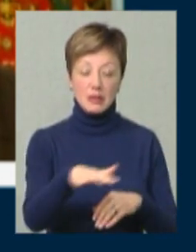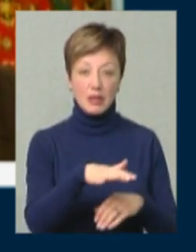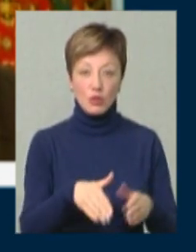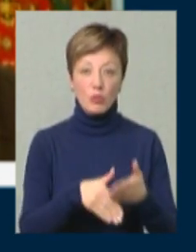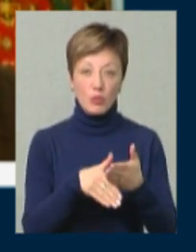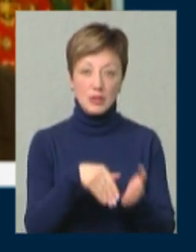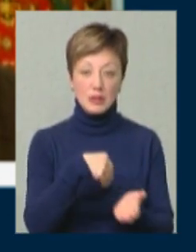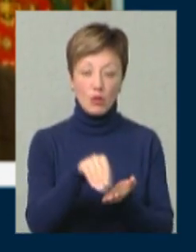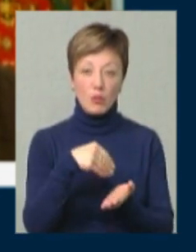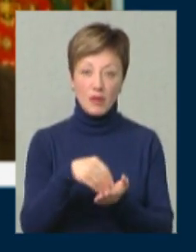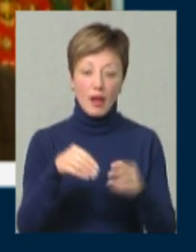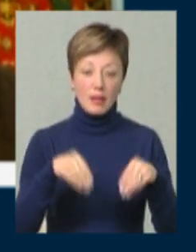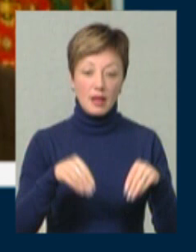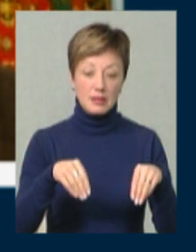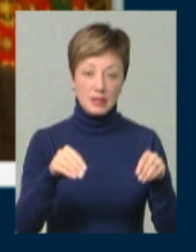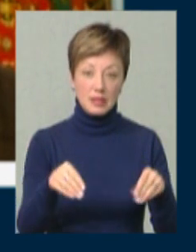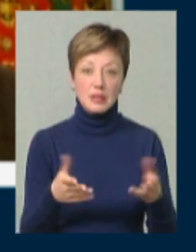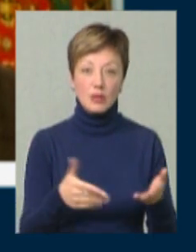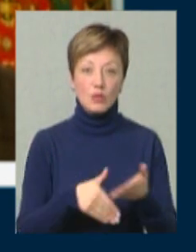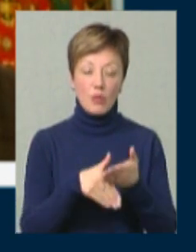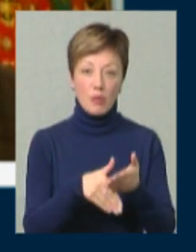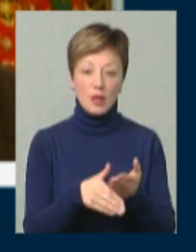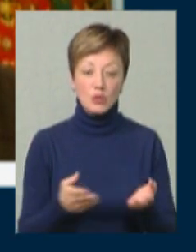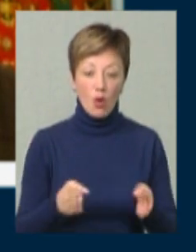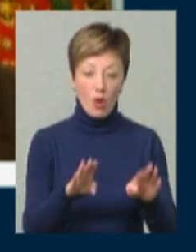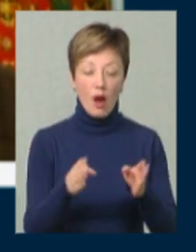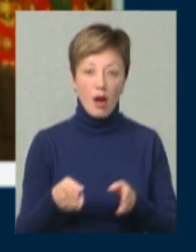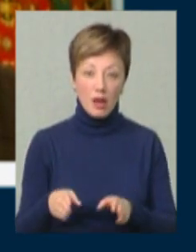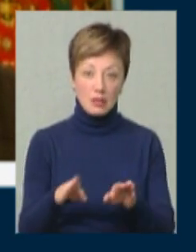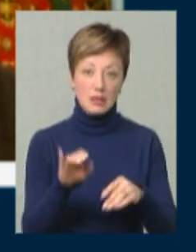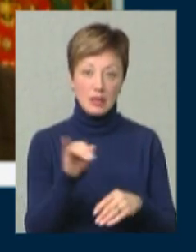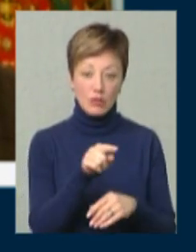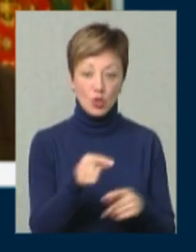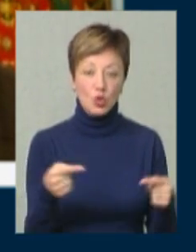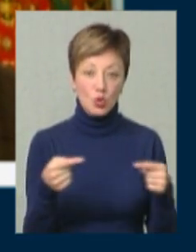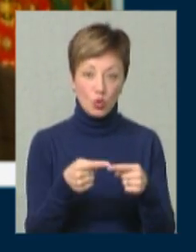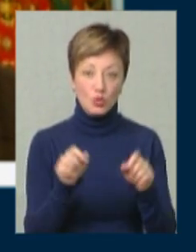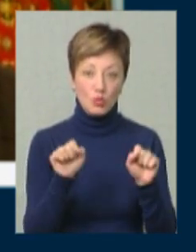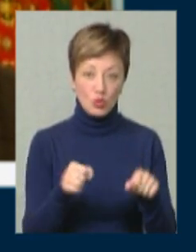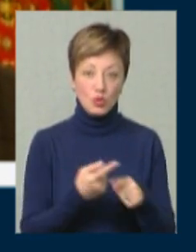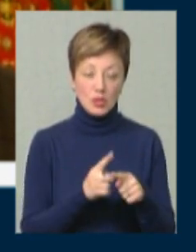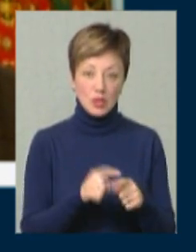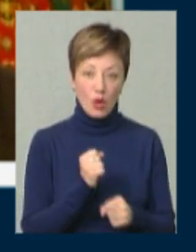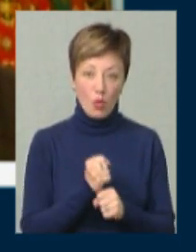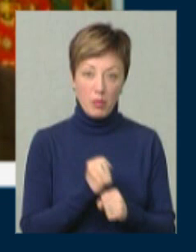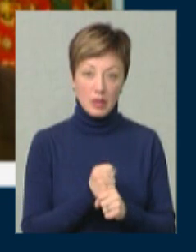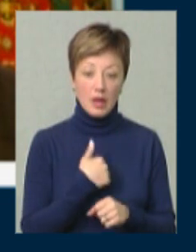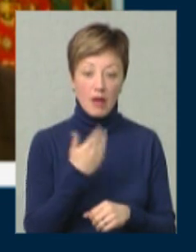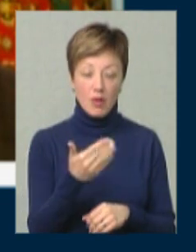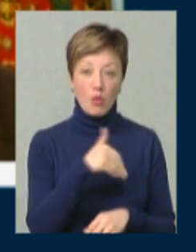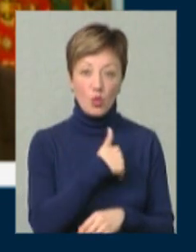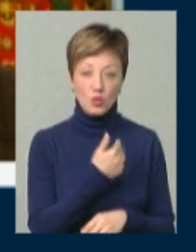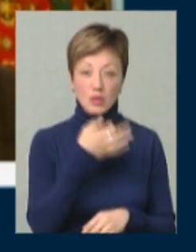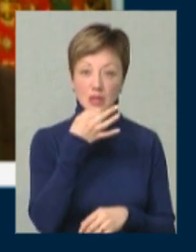допомогти закупівлею насіння, допомогти заради, і вони точно можуть це робити. Я вам хочу